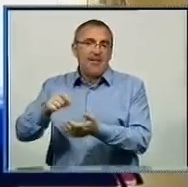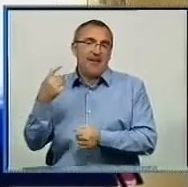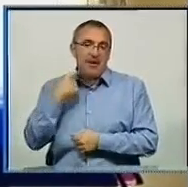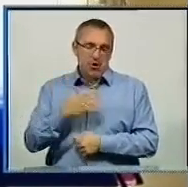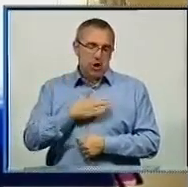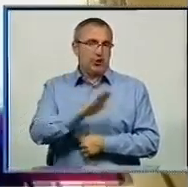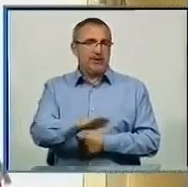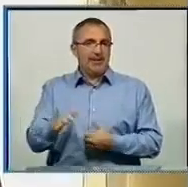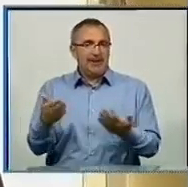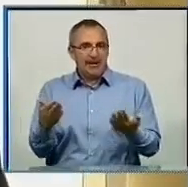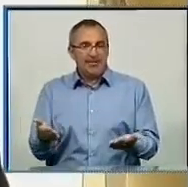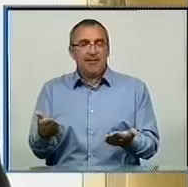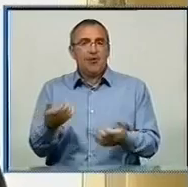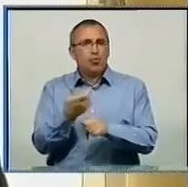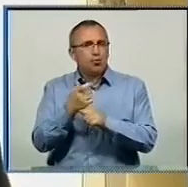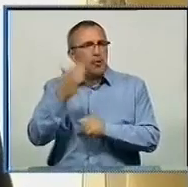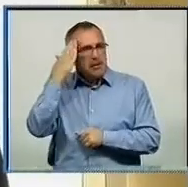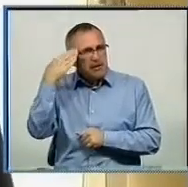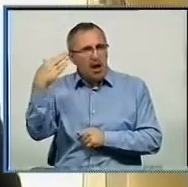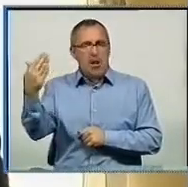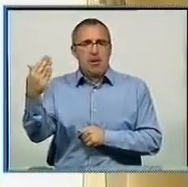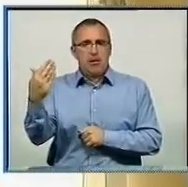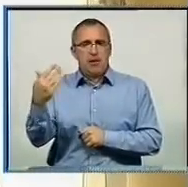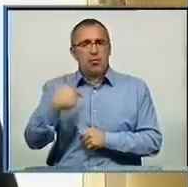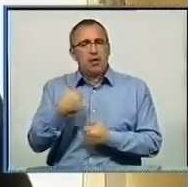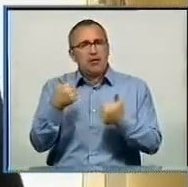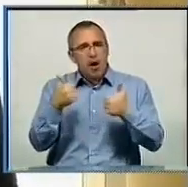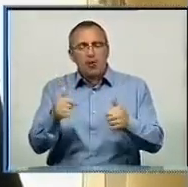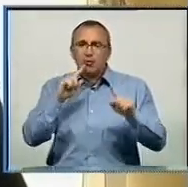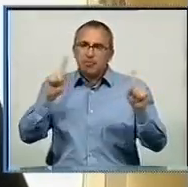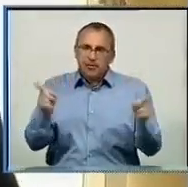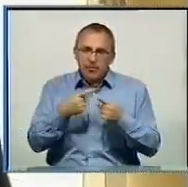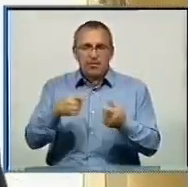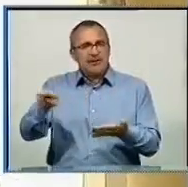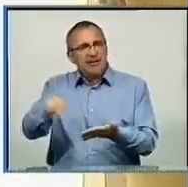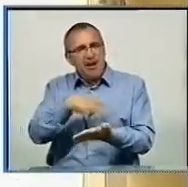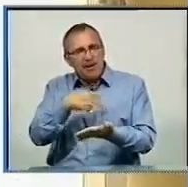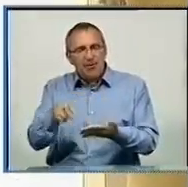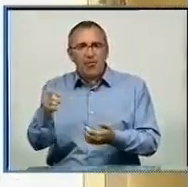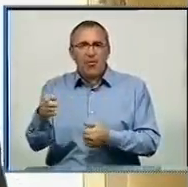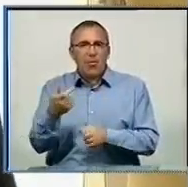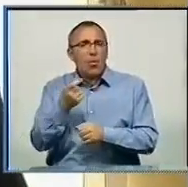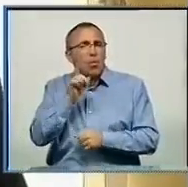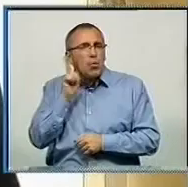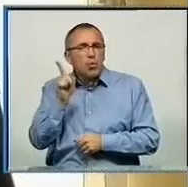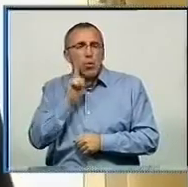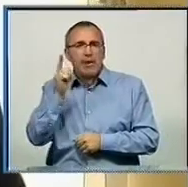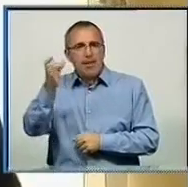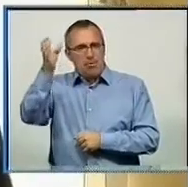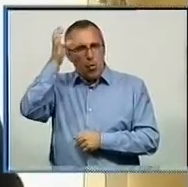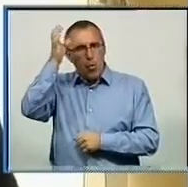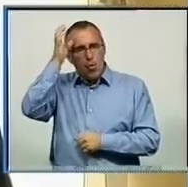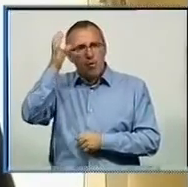наші діти. Вони в нас дуже талановиті. Вони в нас і гарно співають, і гарно танцюють. Вони в нас і юні науковці. Вони вже